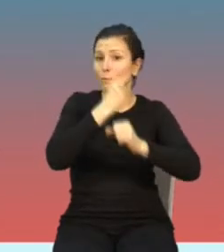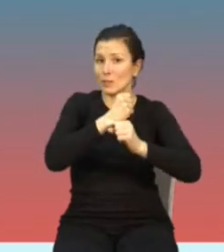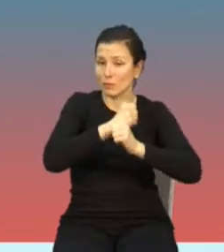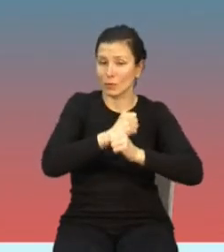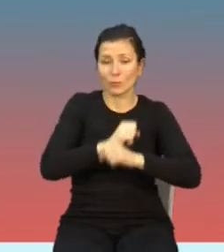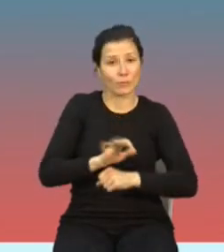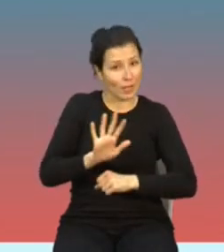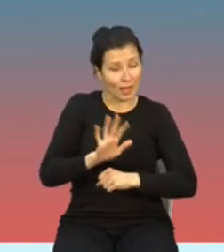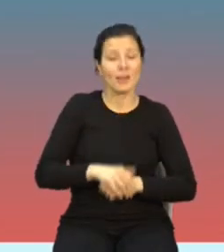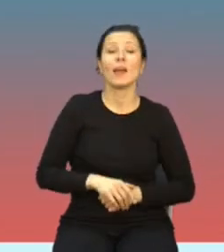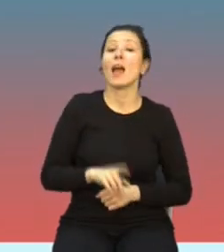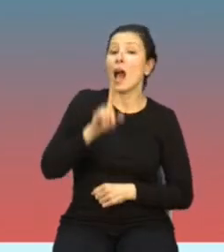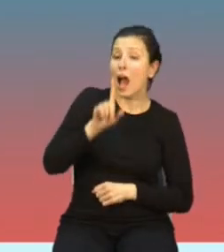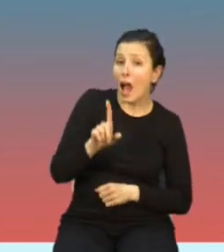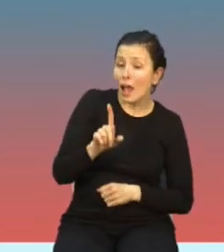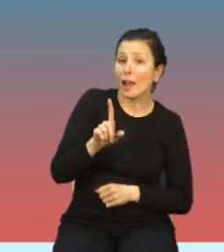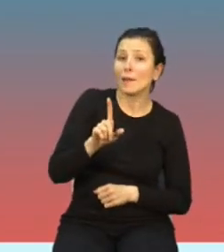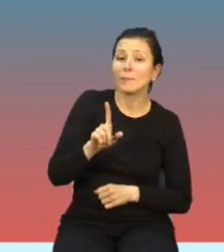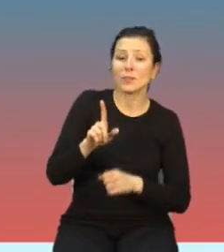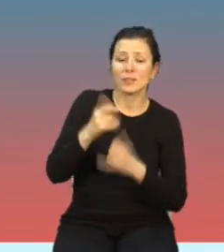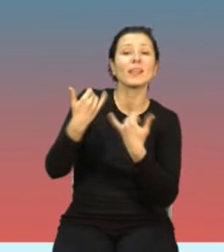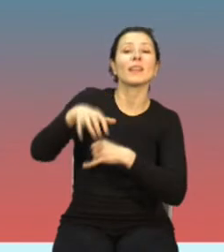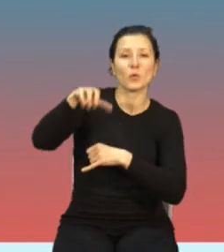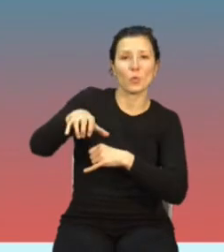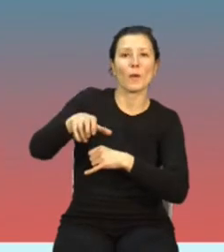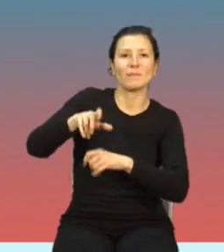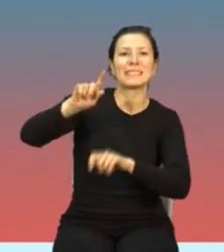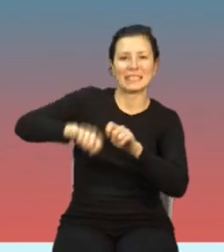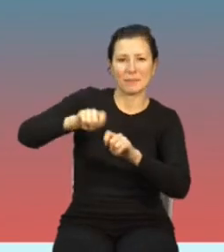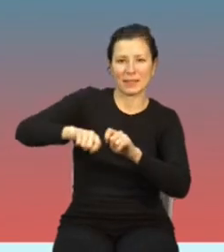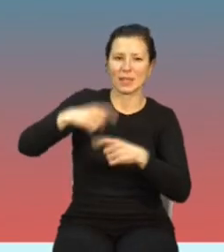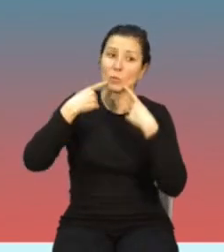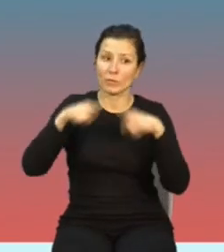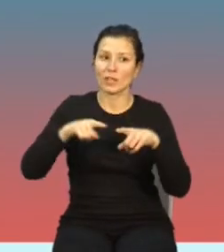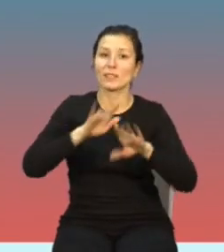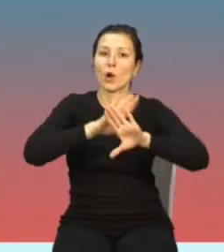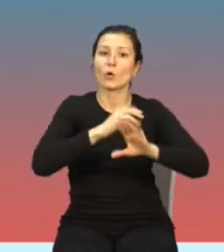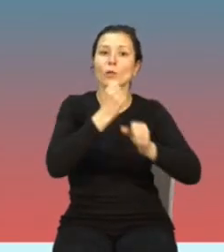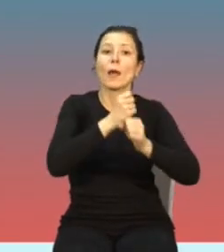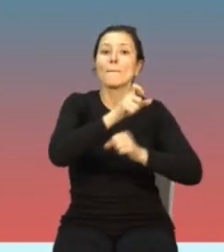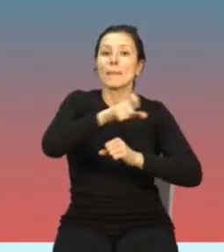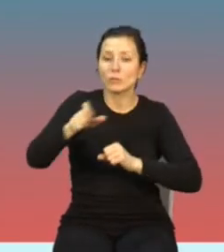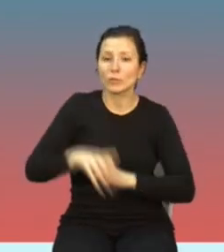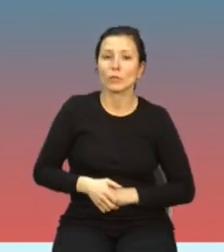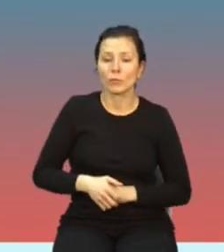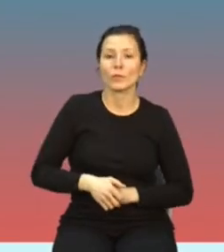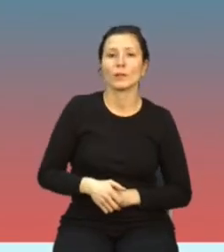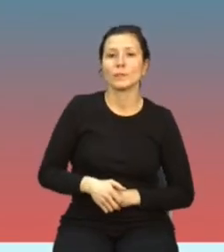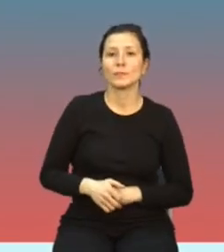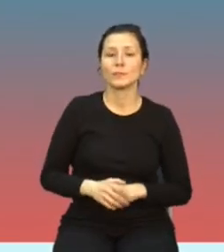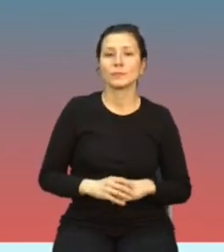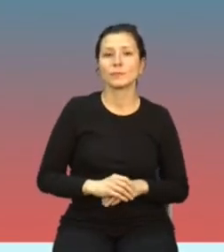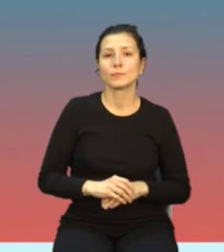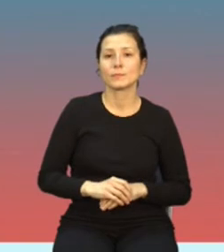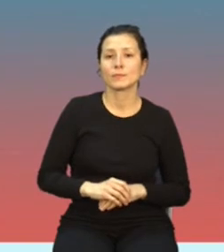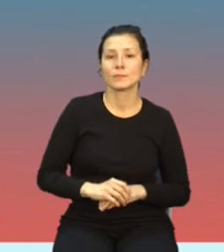w miejscu pracy. Za to odpowiada inna inspekcja. Mamy na przykład inną inspekcję, która bada przestrzeganie